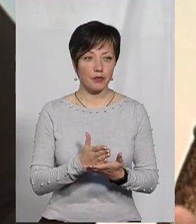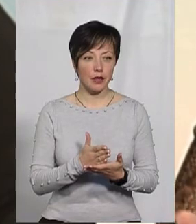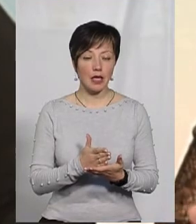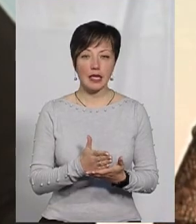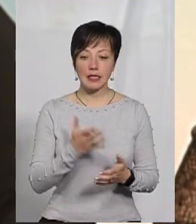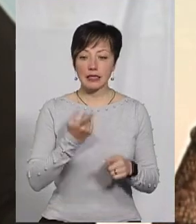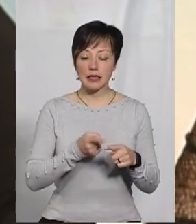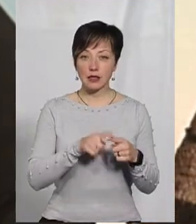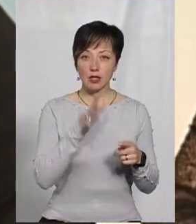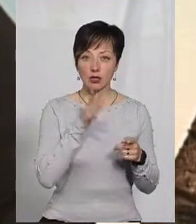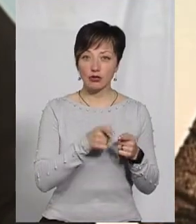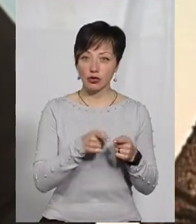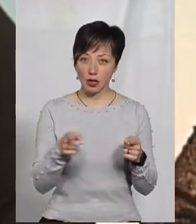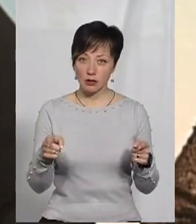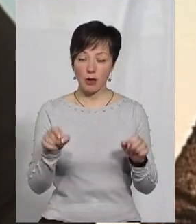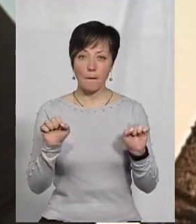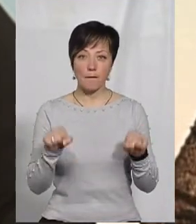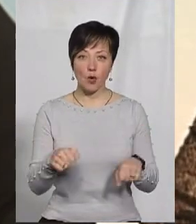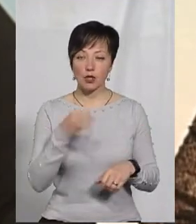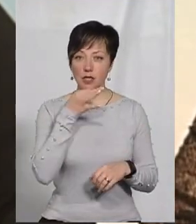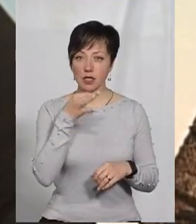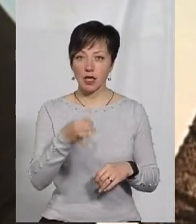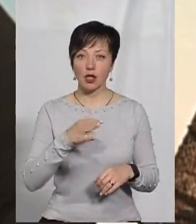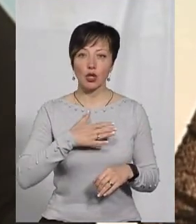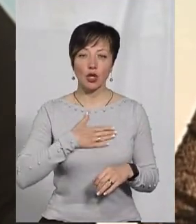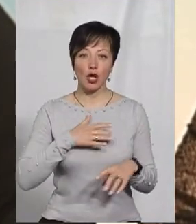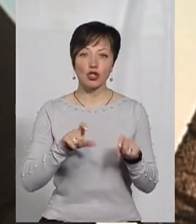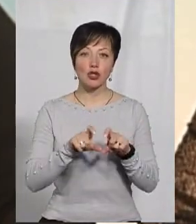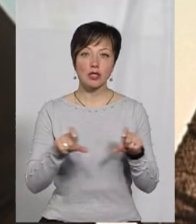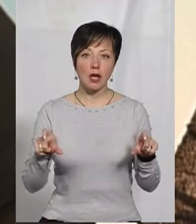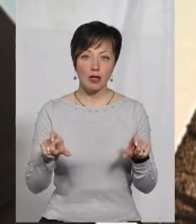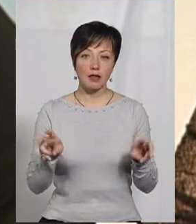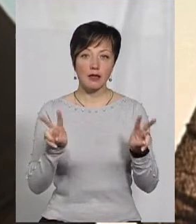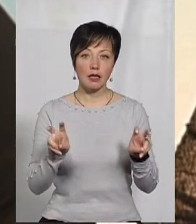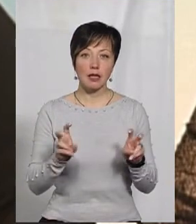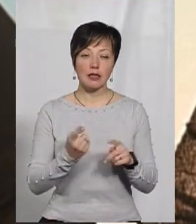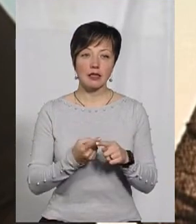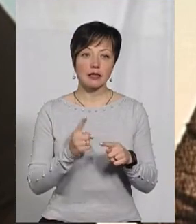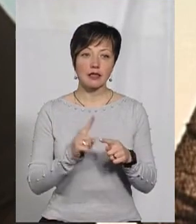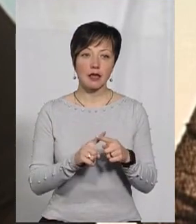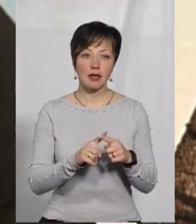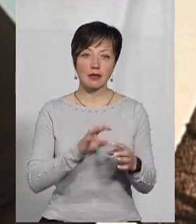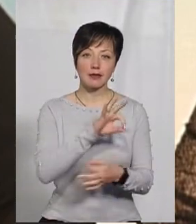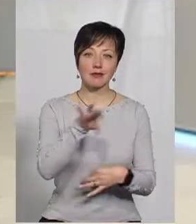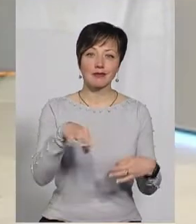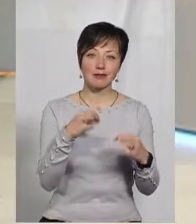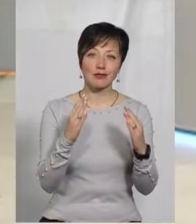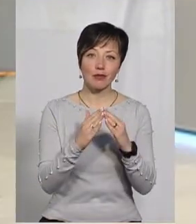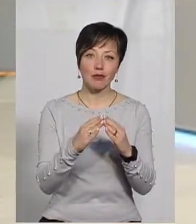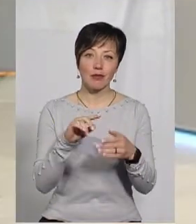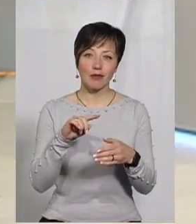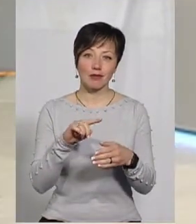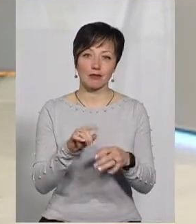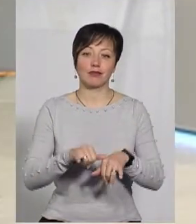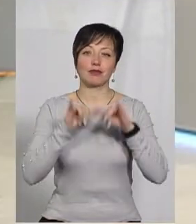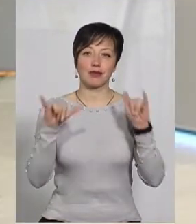За цей час можна сказати, що наш заклад, як я їх називаю, це діддом помножений на два. Тому